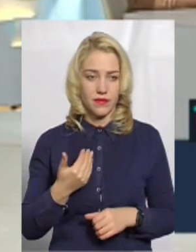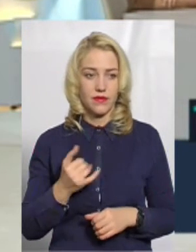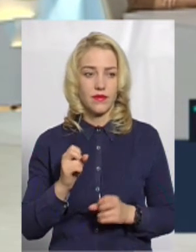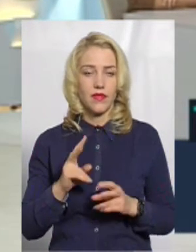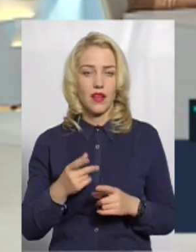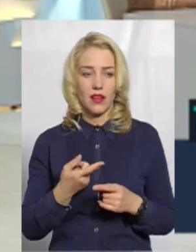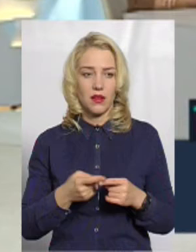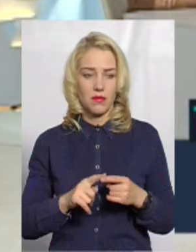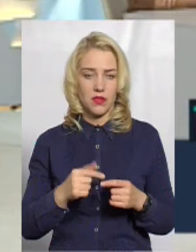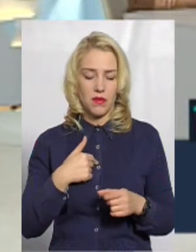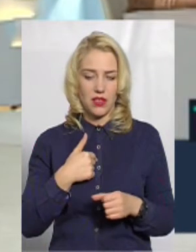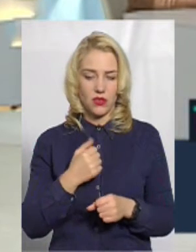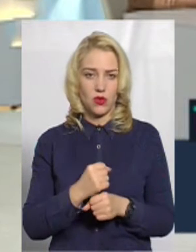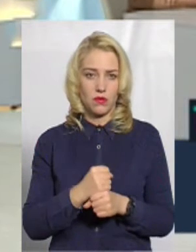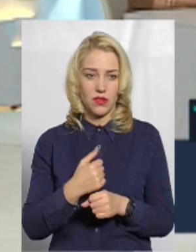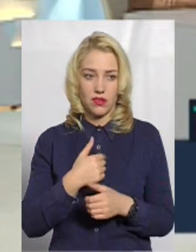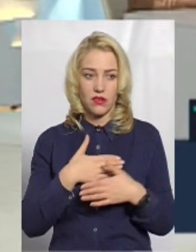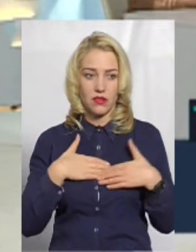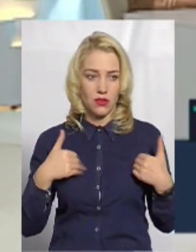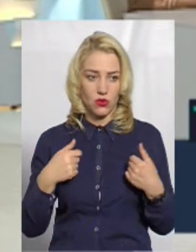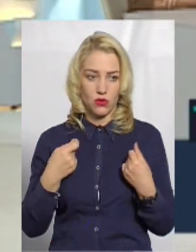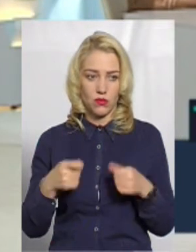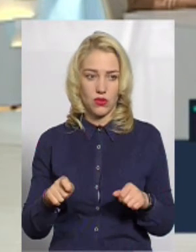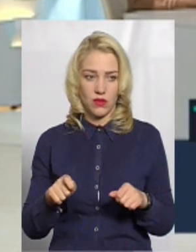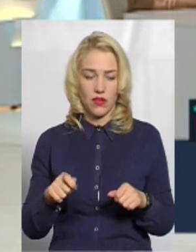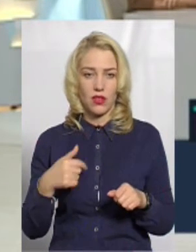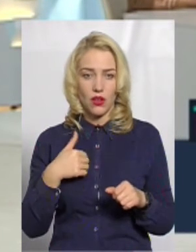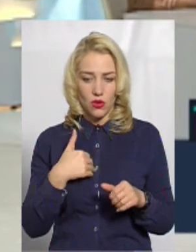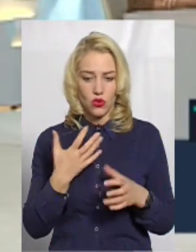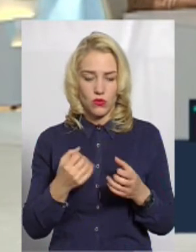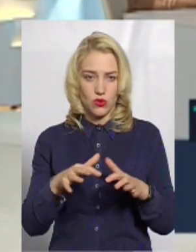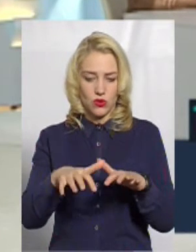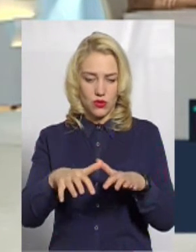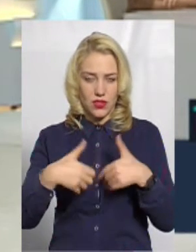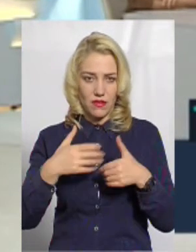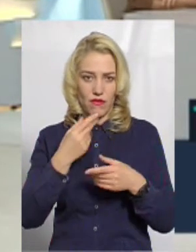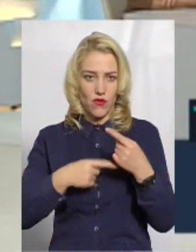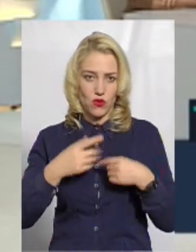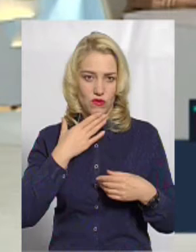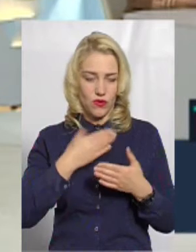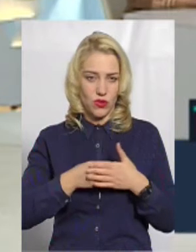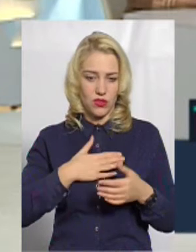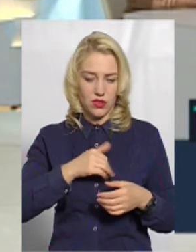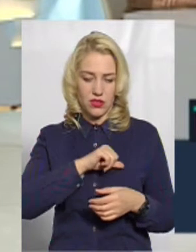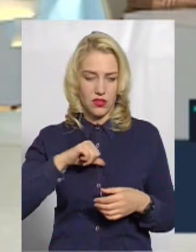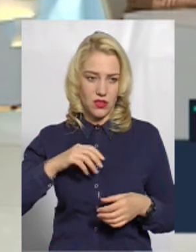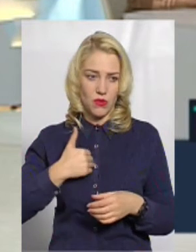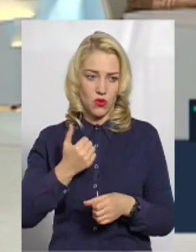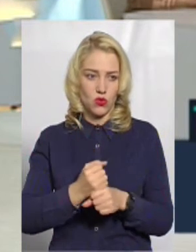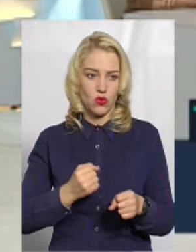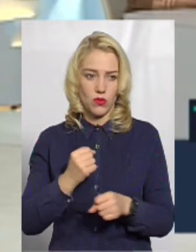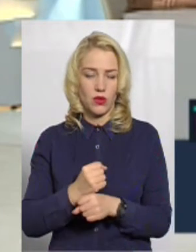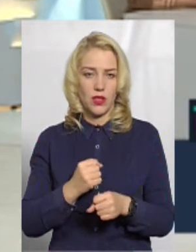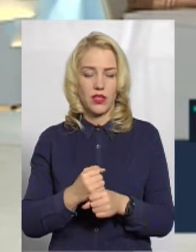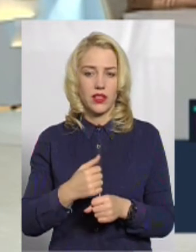Як мені це зробити? Я не хочу її продавати, не продавати. Я просто хочу вивезти, тому що я хочу сама її обробляти і